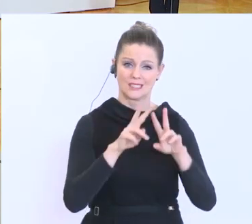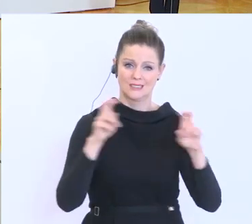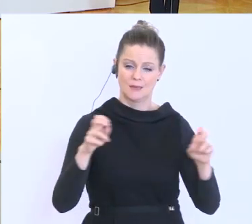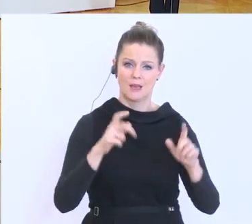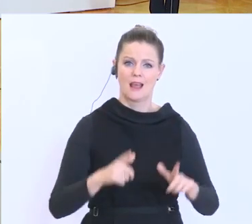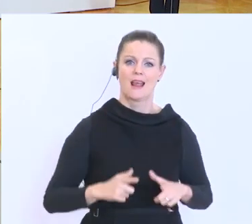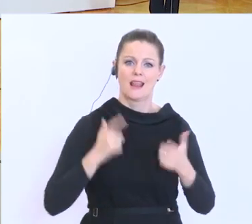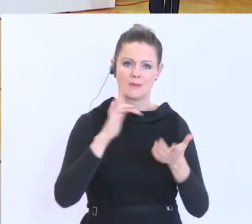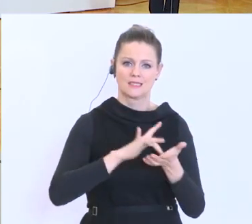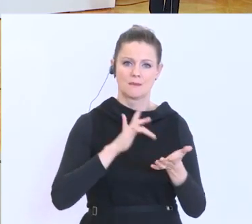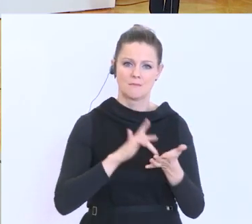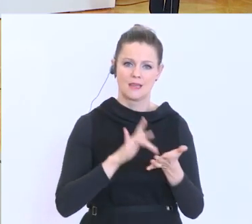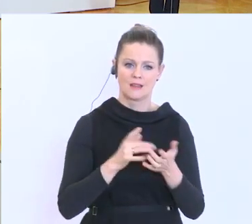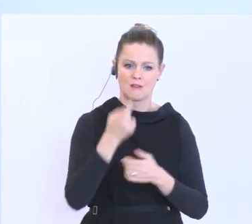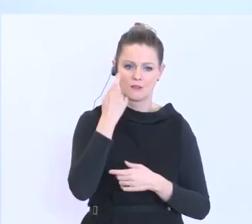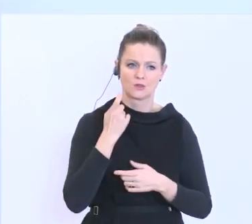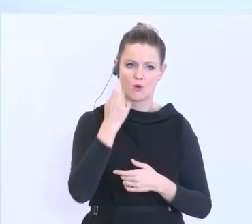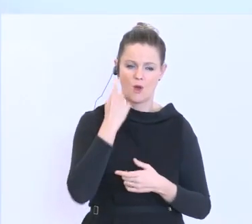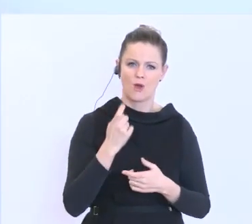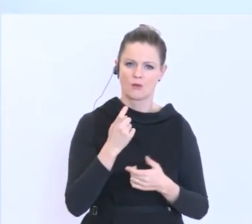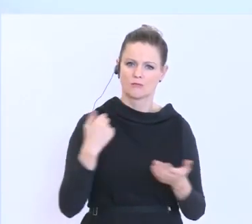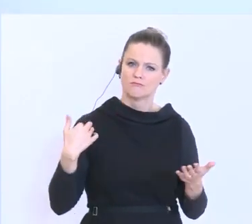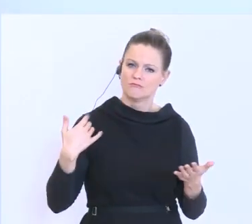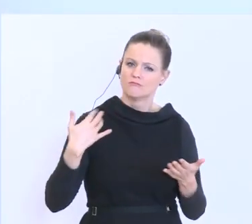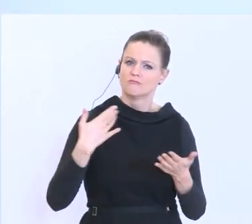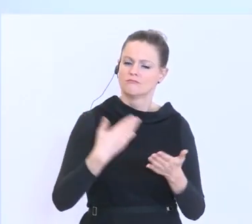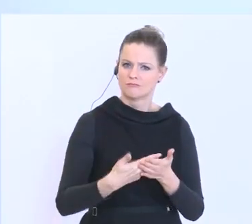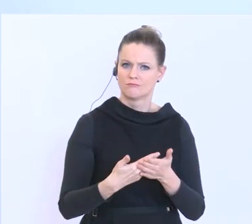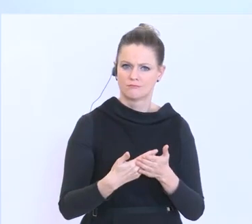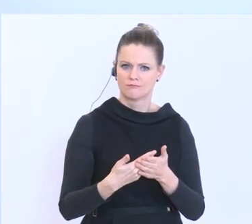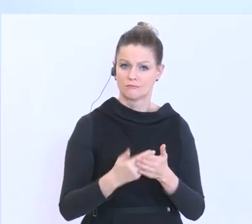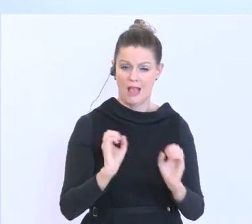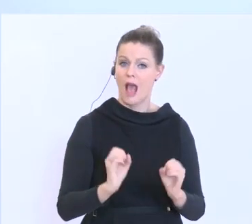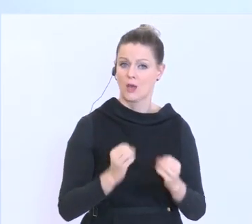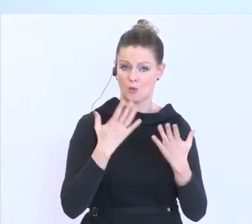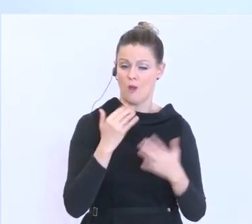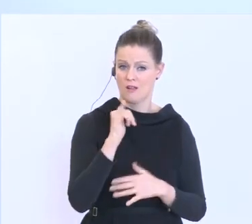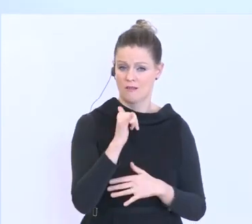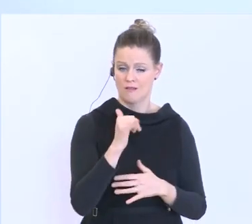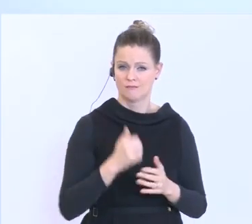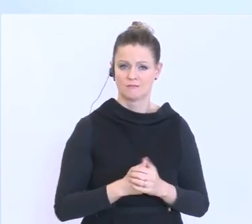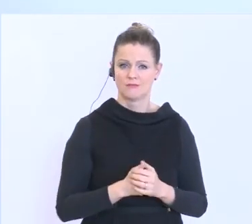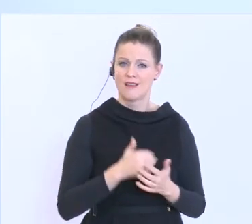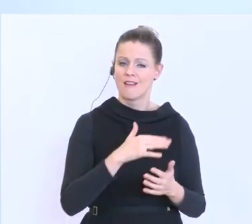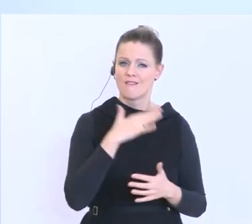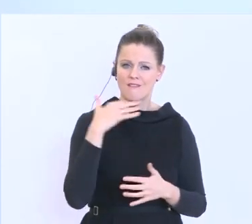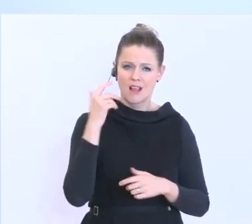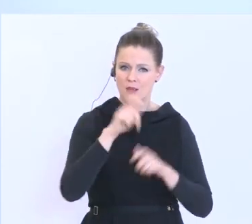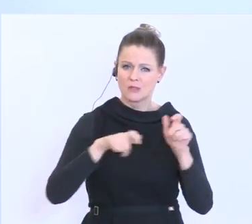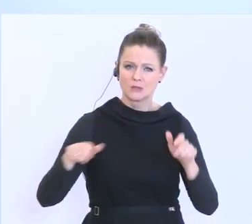und der Versorgungssicherheit war in den letzten Tagen und Wochen sehr präsent. Es haben viele begonnen,